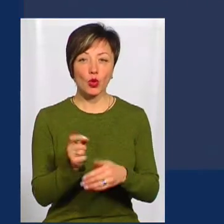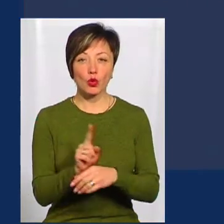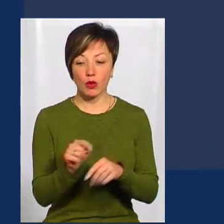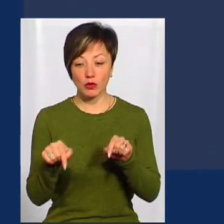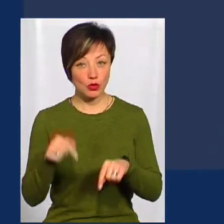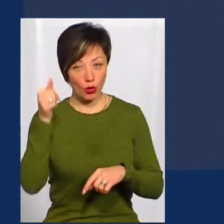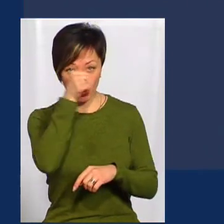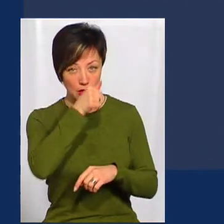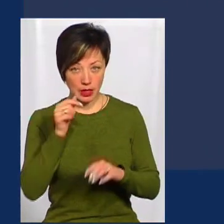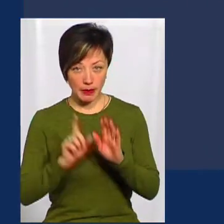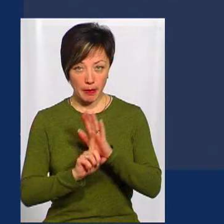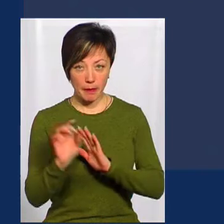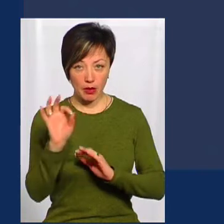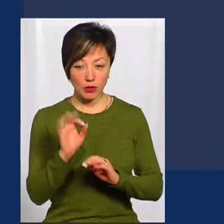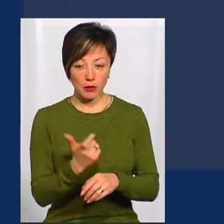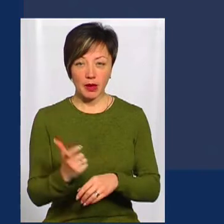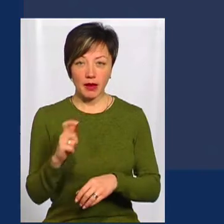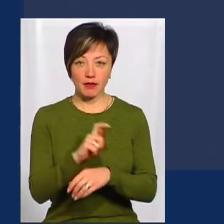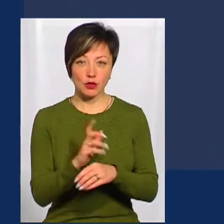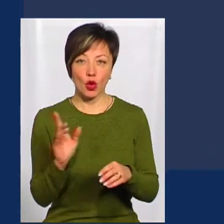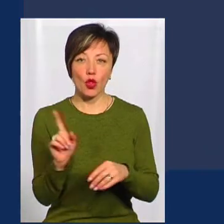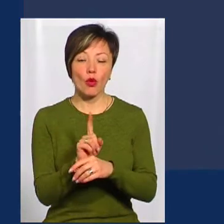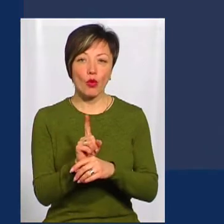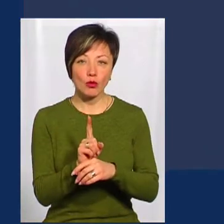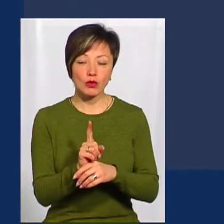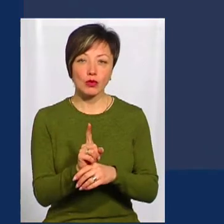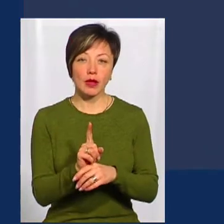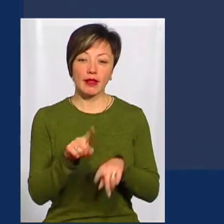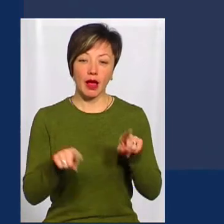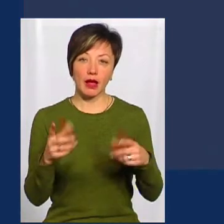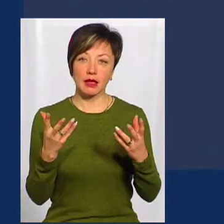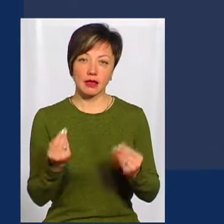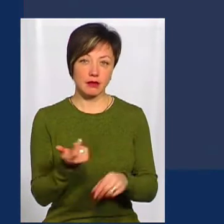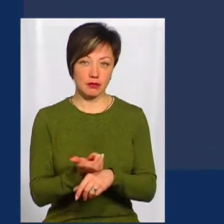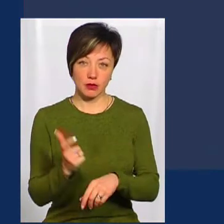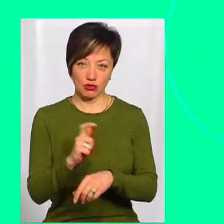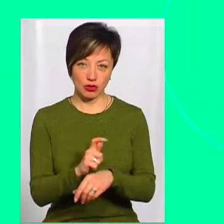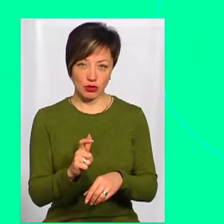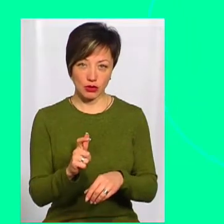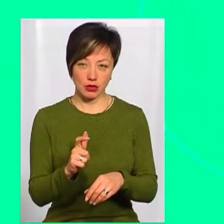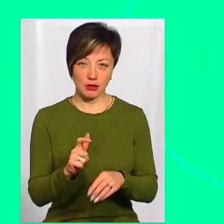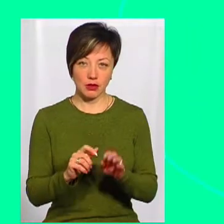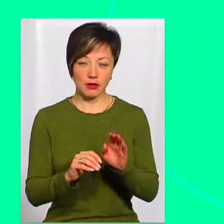Цьогоріч температурні показники перевищують кліматичну норму і в деякі дні значно перевищують.